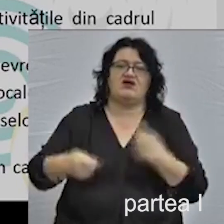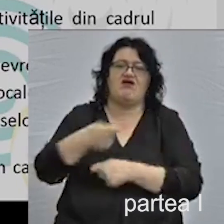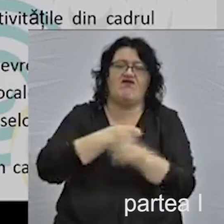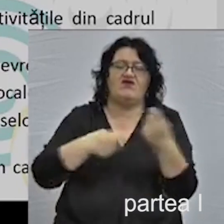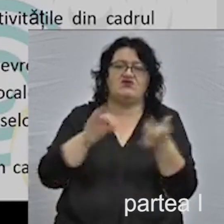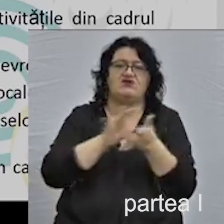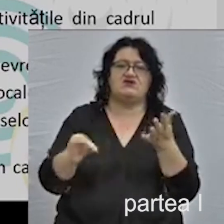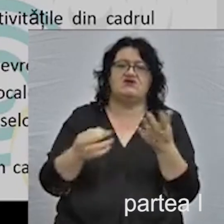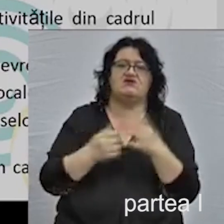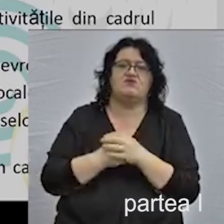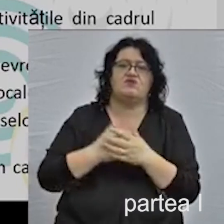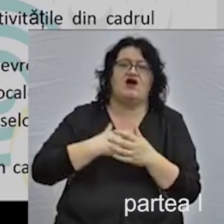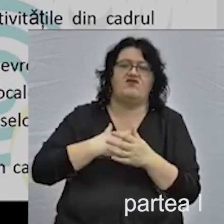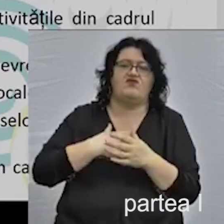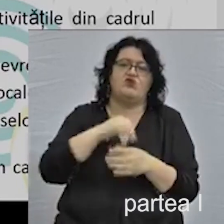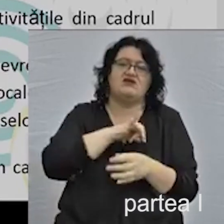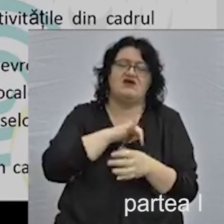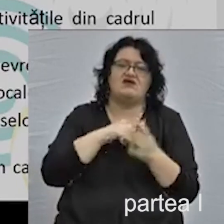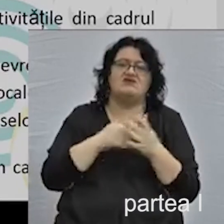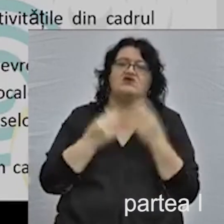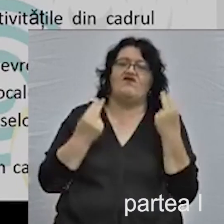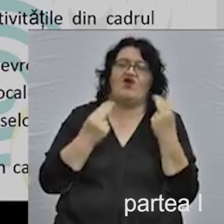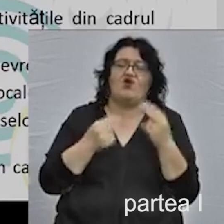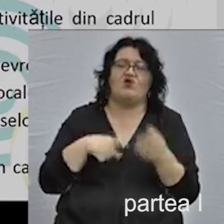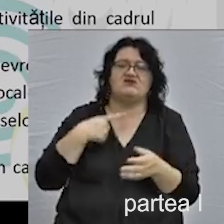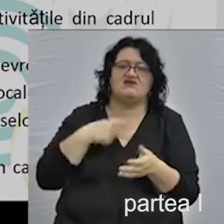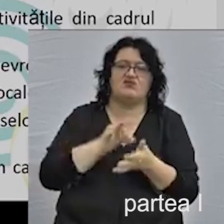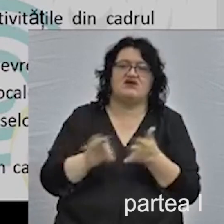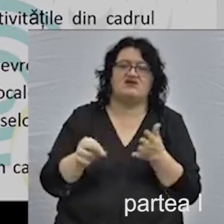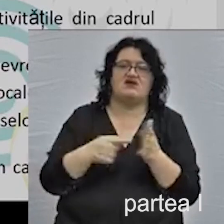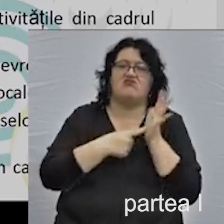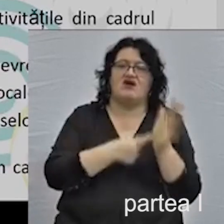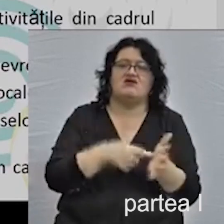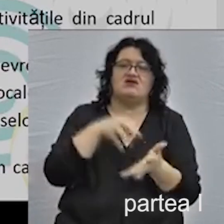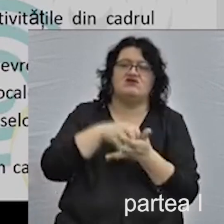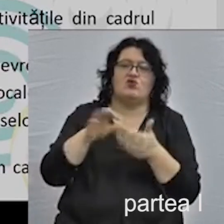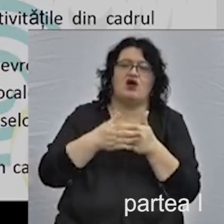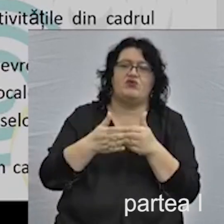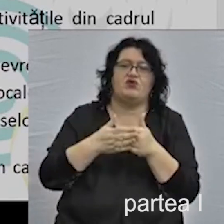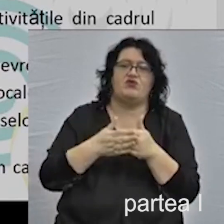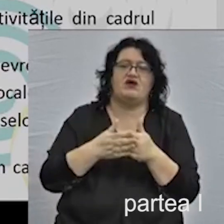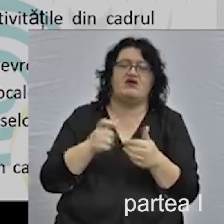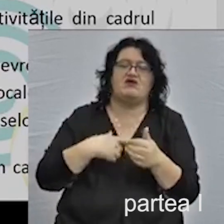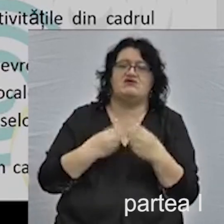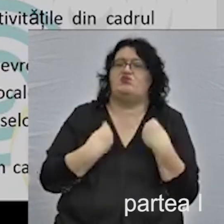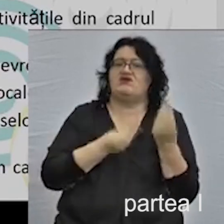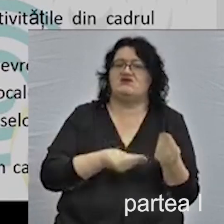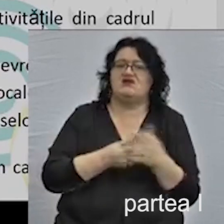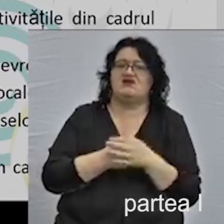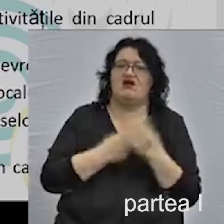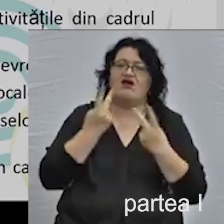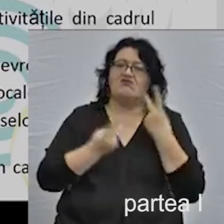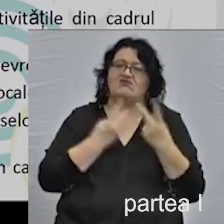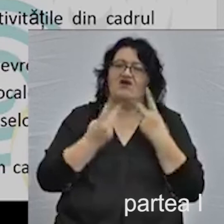Timișoara timp de câteva zile, ar fi fost foarte util să existe circuite în zone apropiate care să le poată oferi o